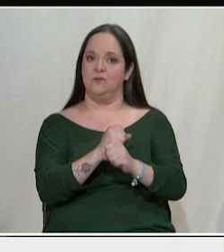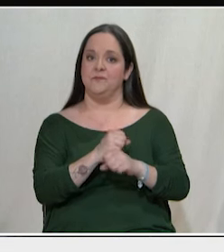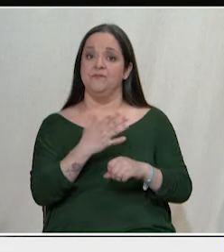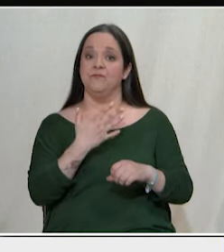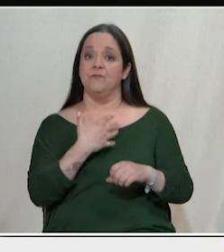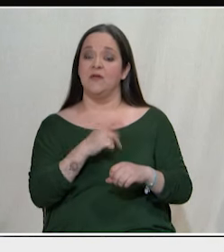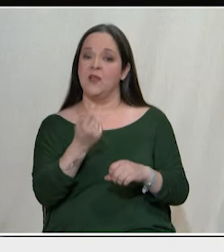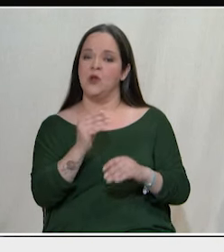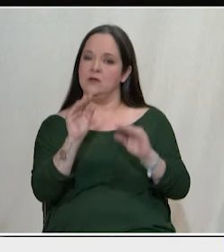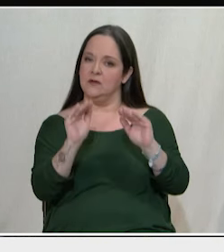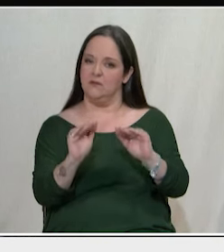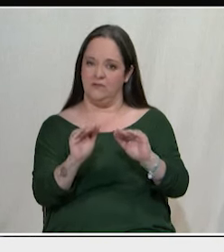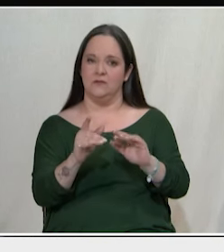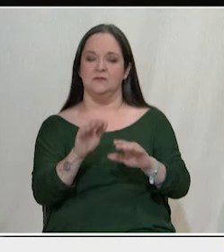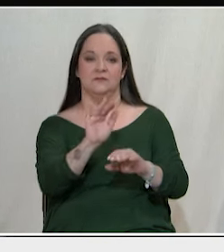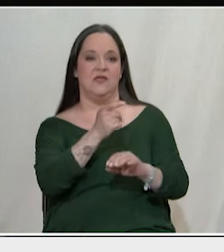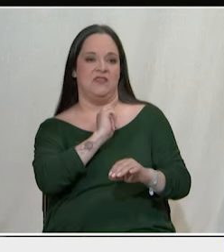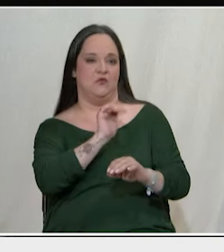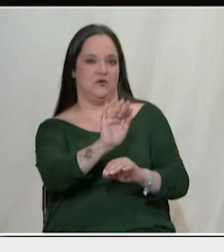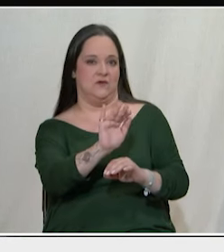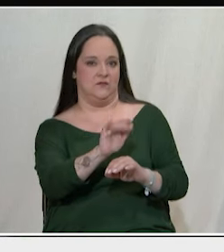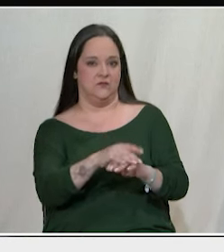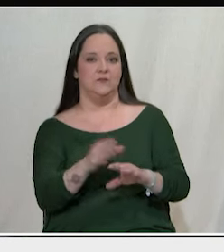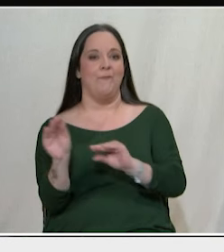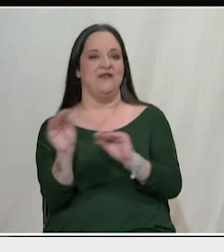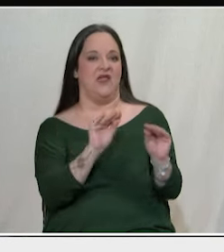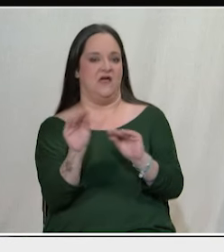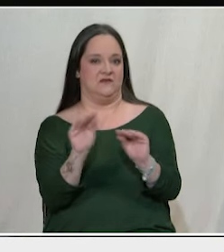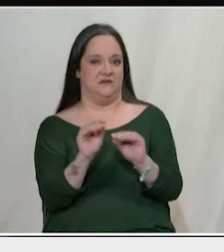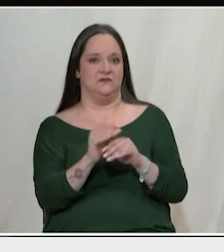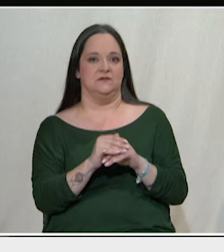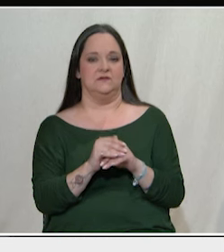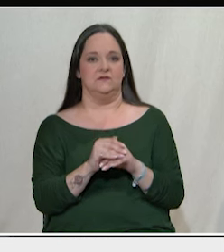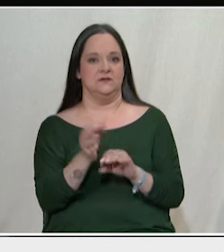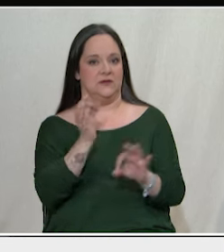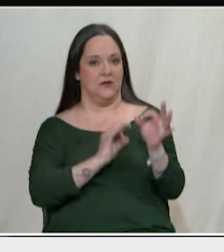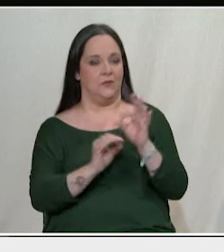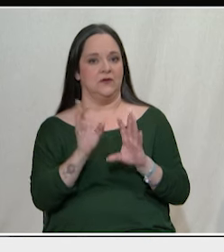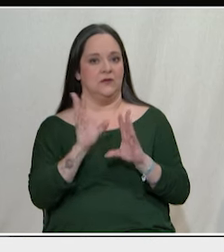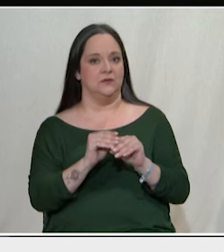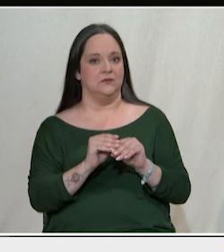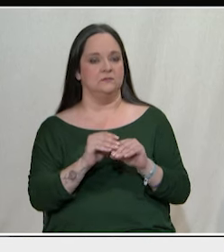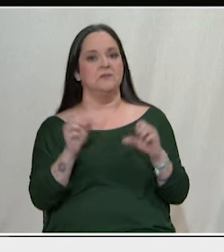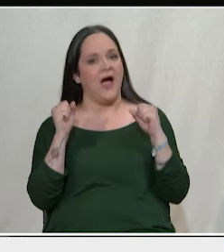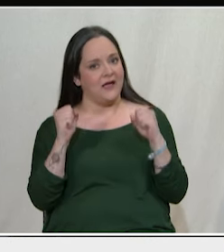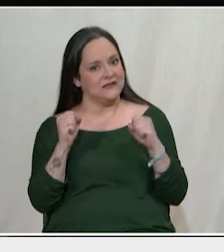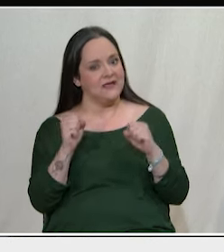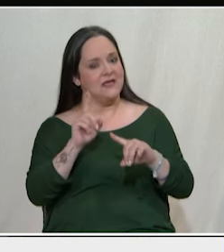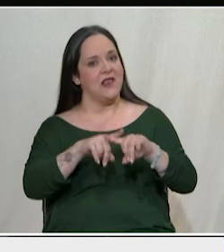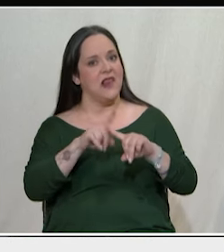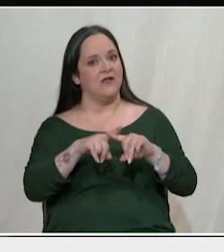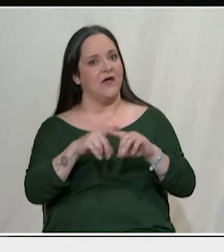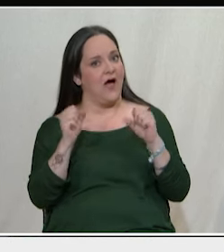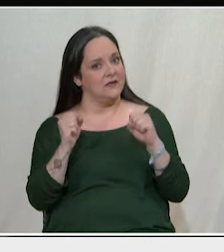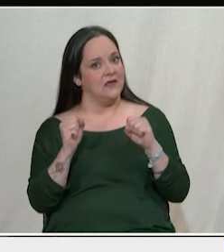στο θέμα της μεταναστευτικής πολιτικής στο μεταναστευτικό και να μου πείτε για να σας ρωτήσω αντέχει η Ελλάδα